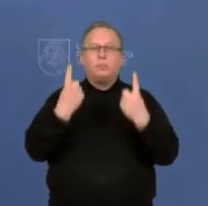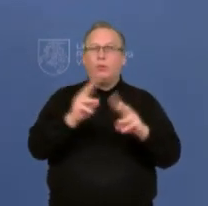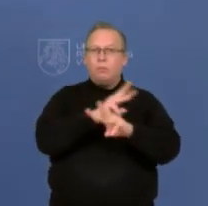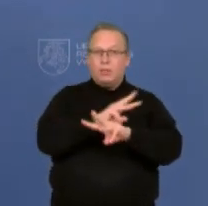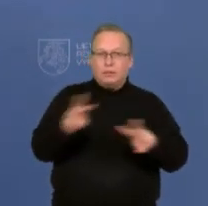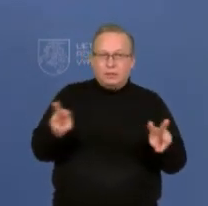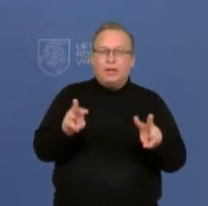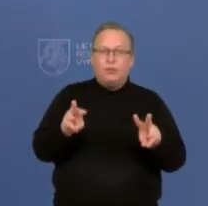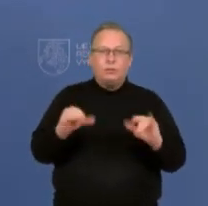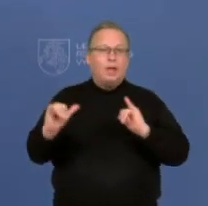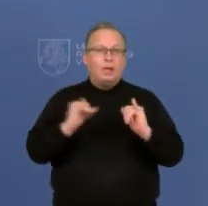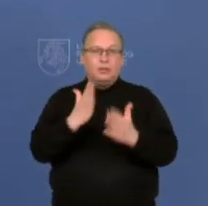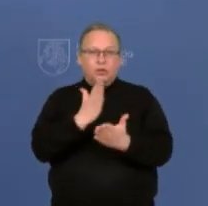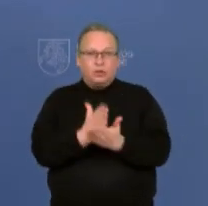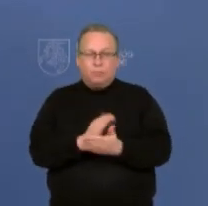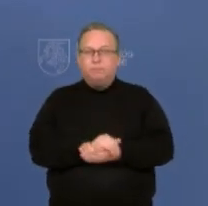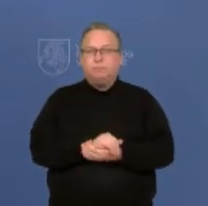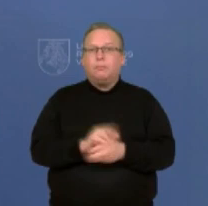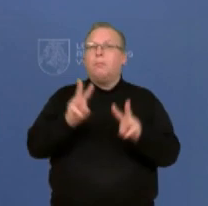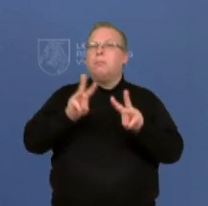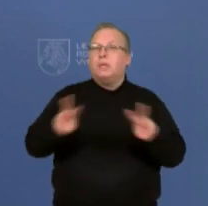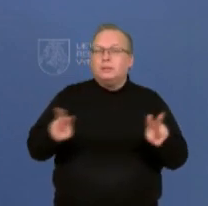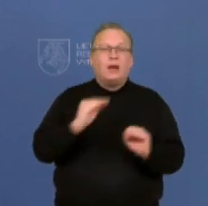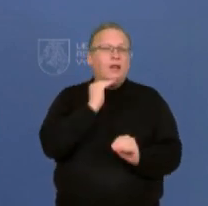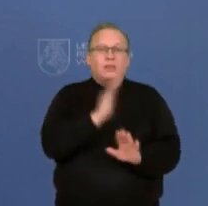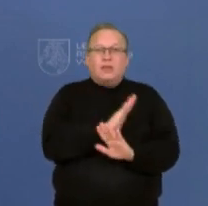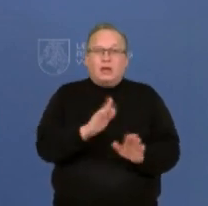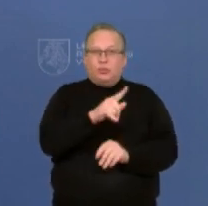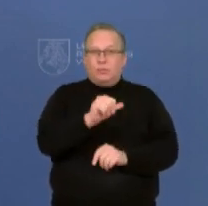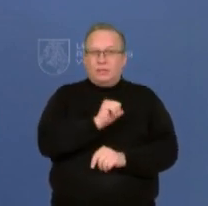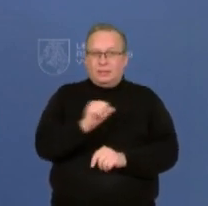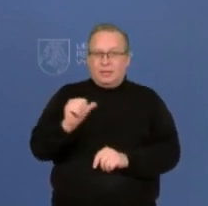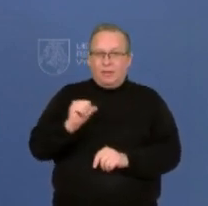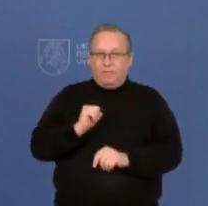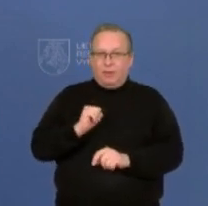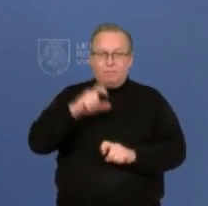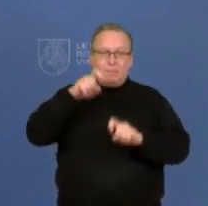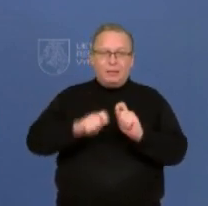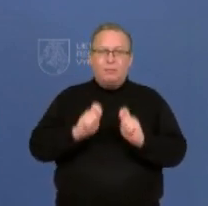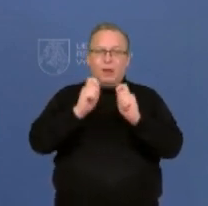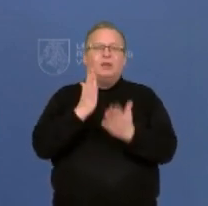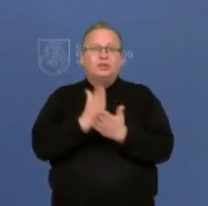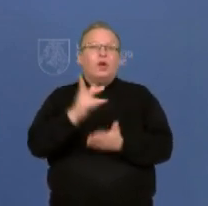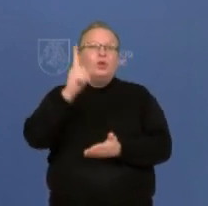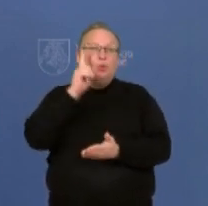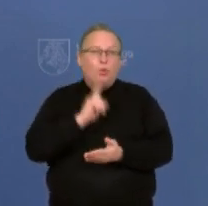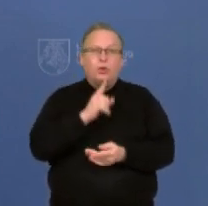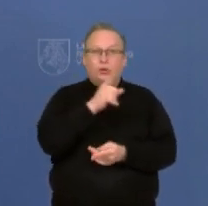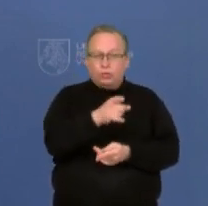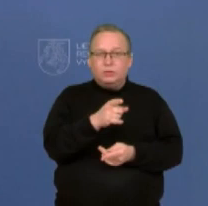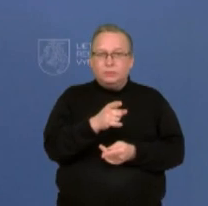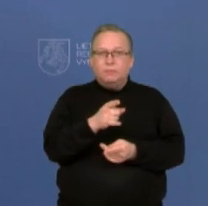ministerijos veiksmai atitinkamai. Taip, bet ministeriai, visie kilieka neaišku, tai ar tie savikontrolės testai galų gale yra siekis, noras juos padaryti